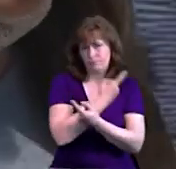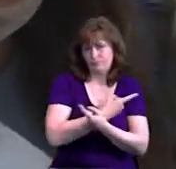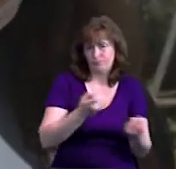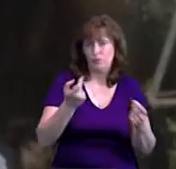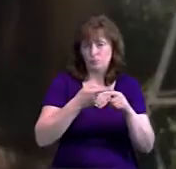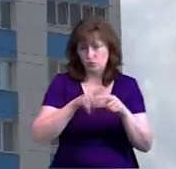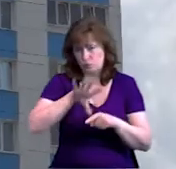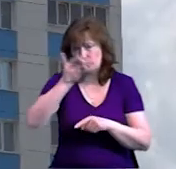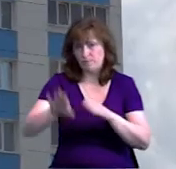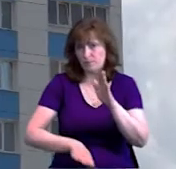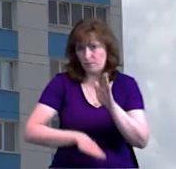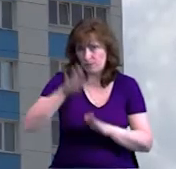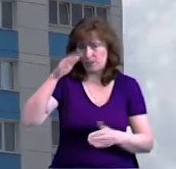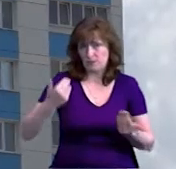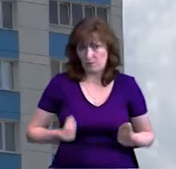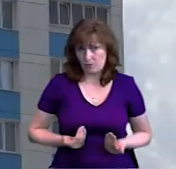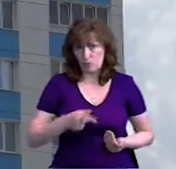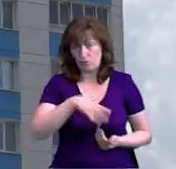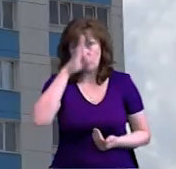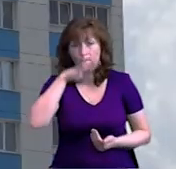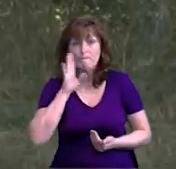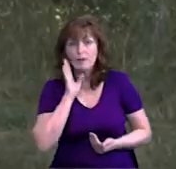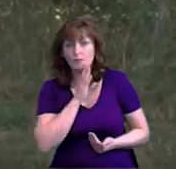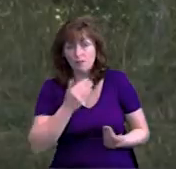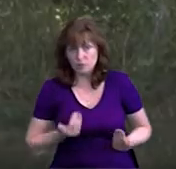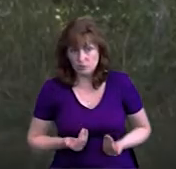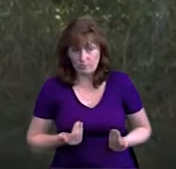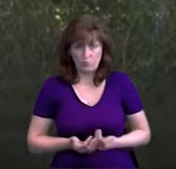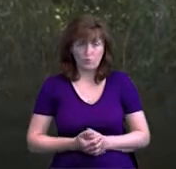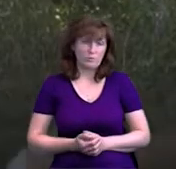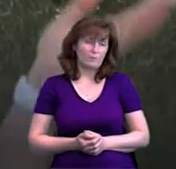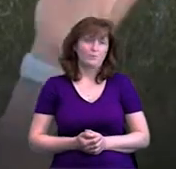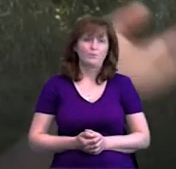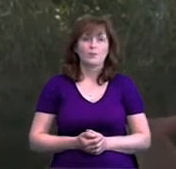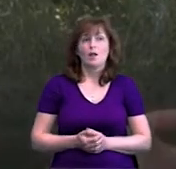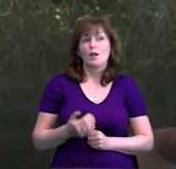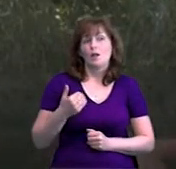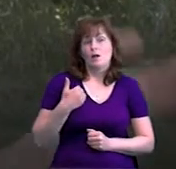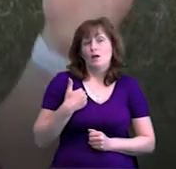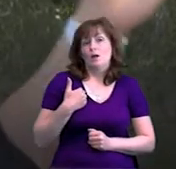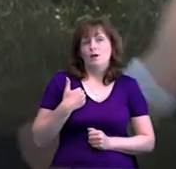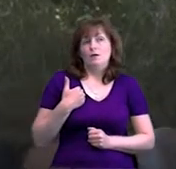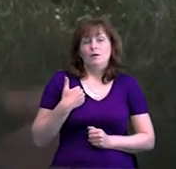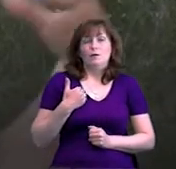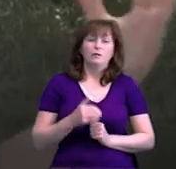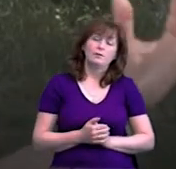дитинство провела в будинку навпроти. Тут живуть її батьки. У генплані міста, а також у третьому детальному